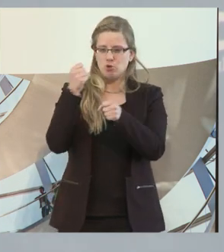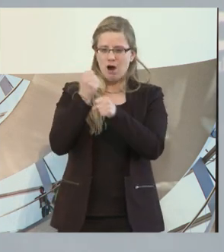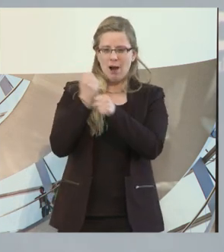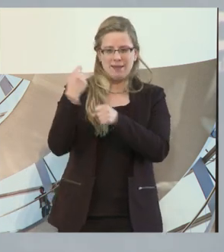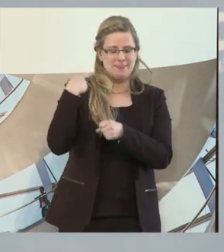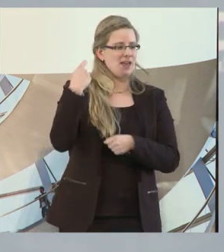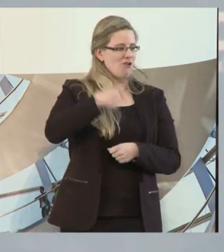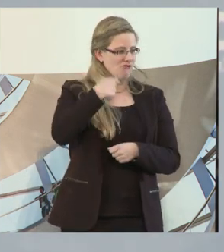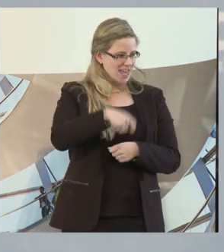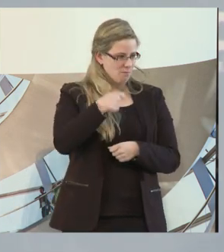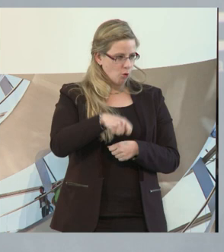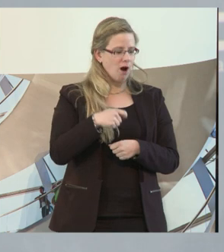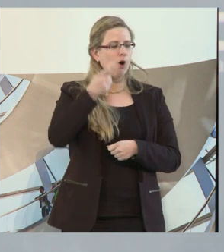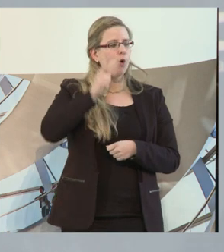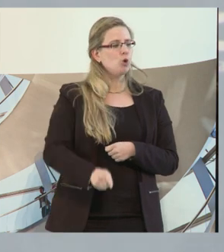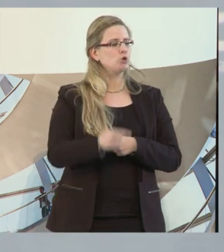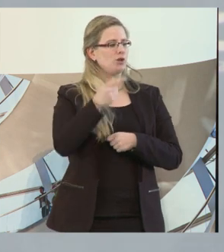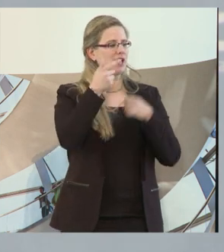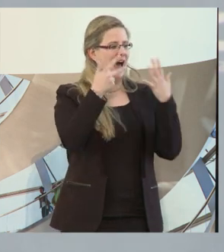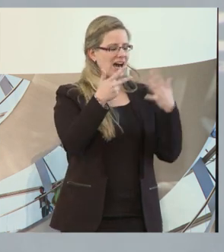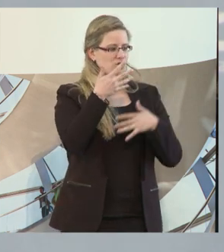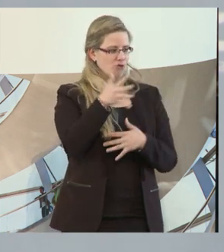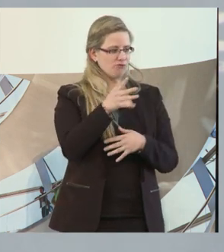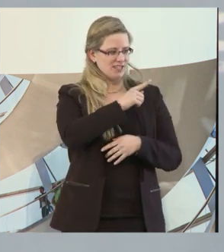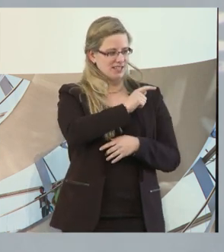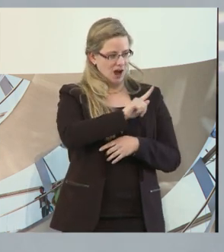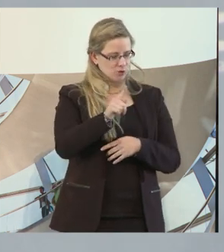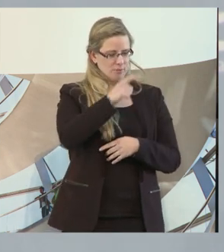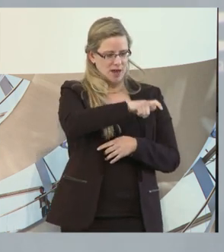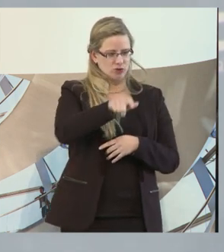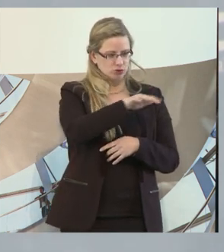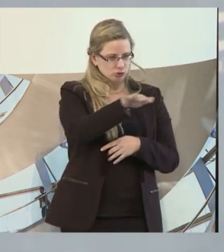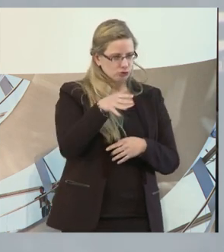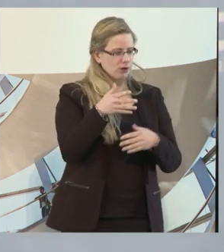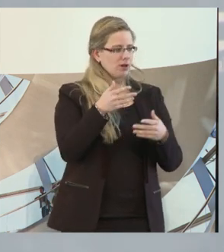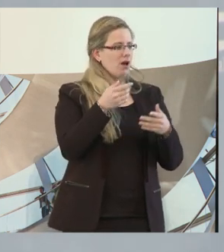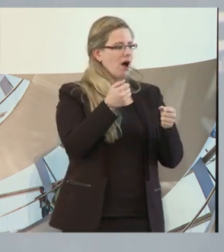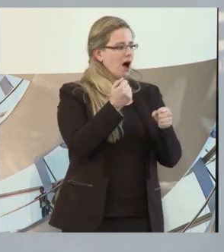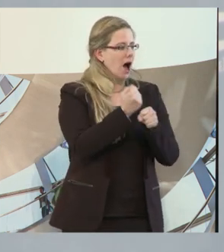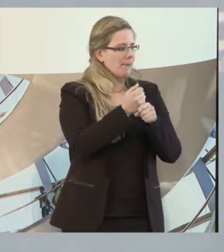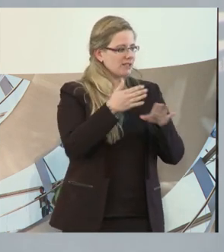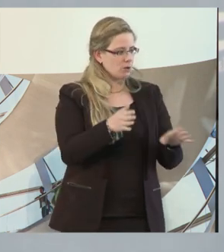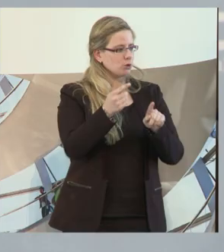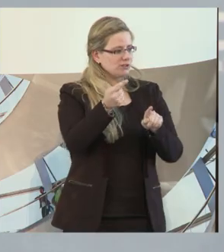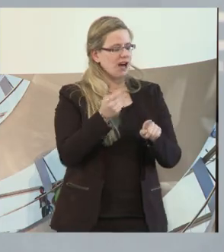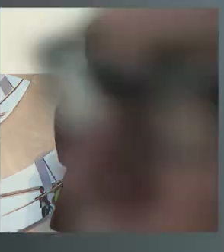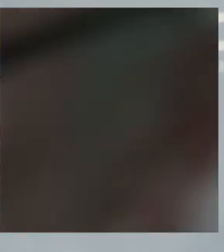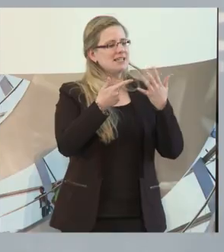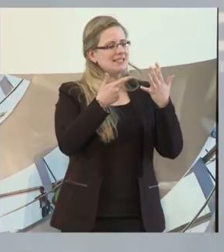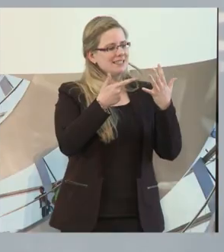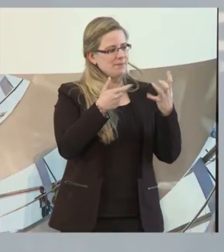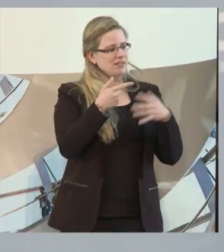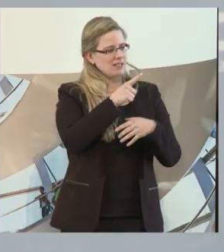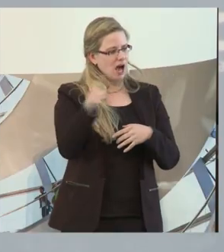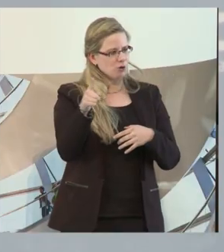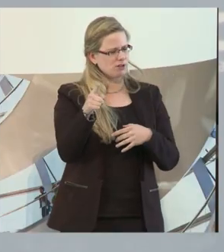185.000 Menschen mit Behinderung als arbeitslos gemeldet, davon 70.476 im